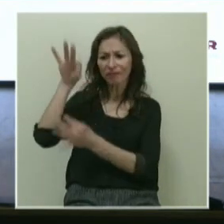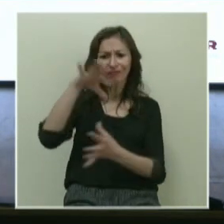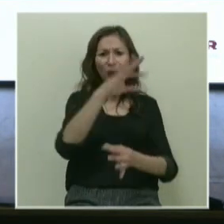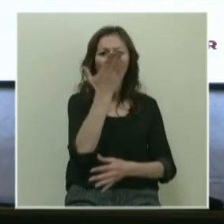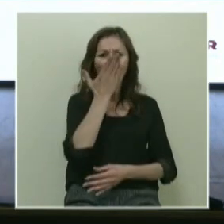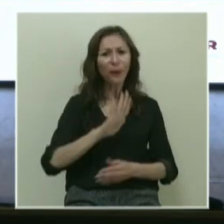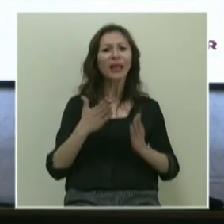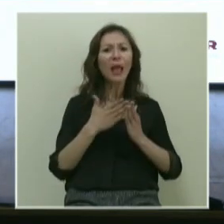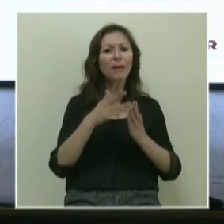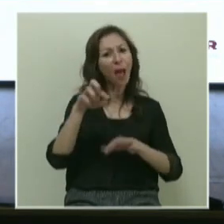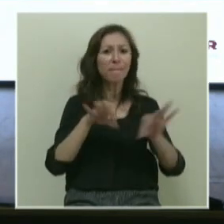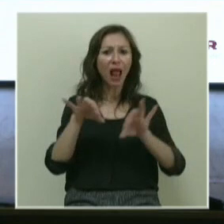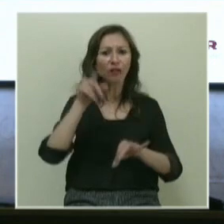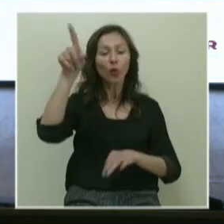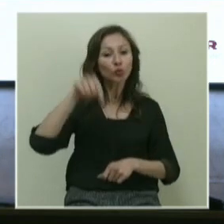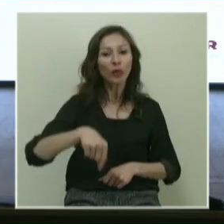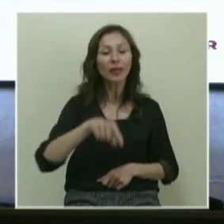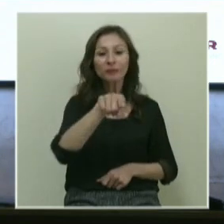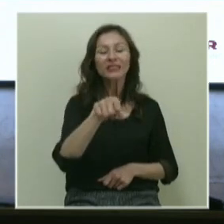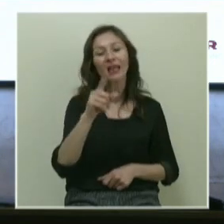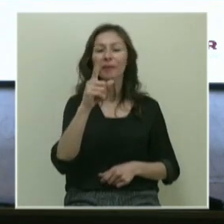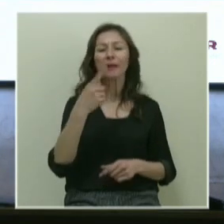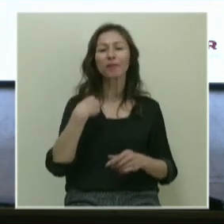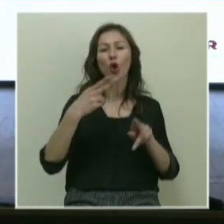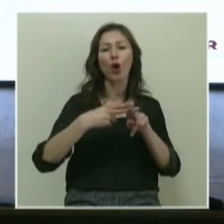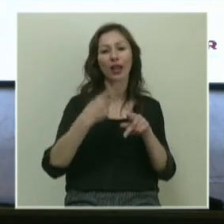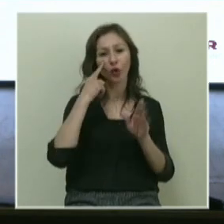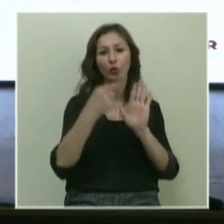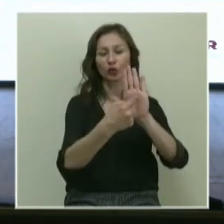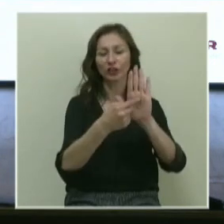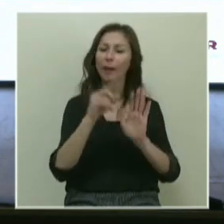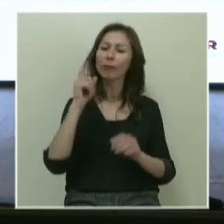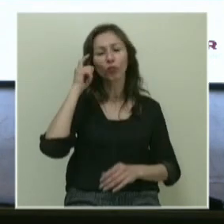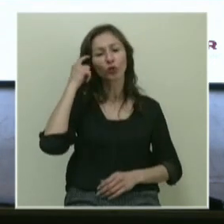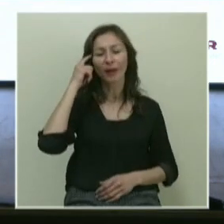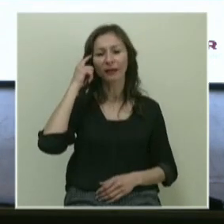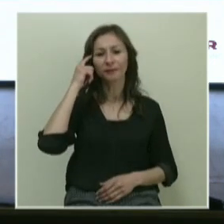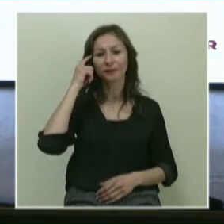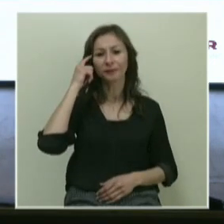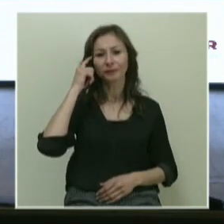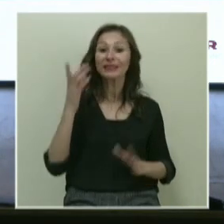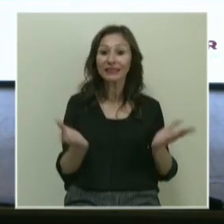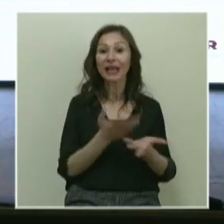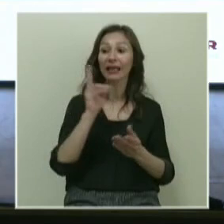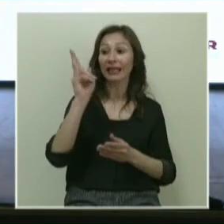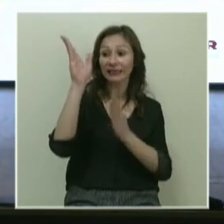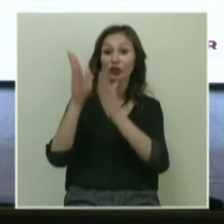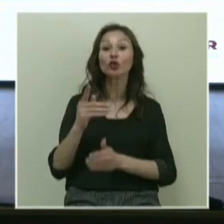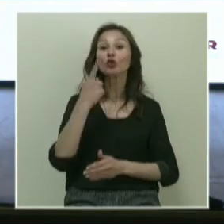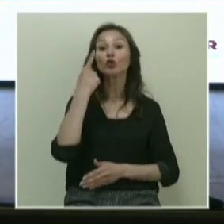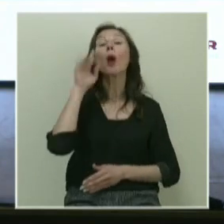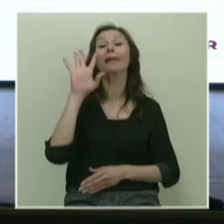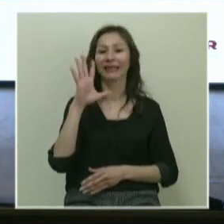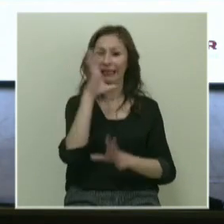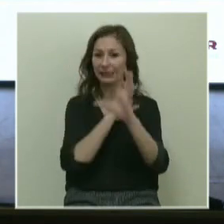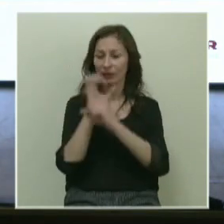yapmayı planlıyor. Şu anda size bir şeyin demosunu göstereceğim. Muhtemelen, daha henüz kendisini görmüyoruz, gizliyorlar.